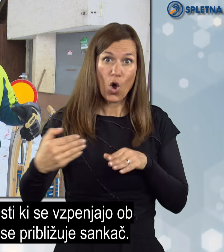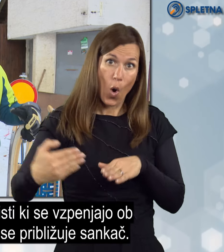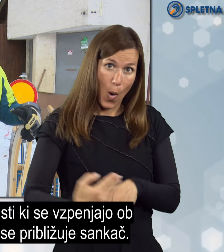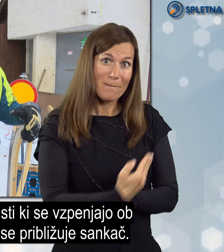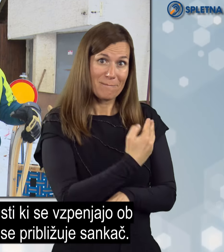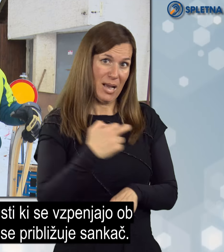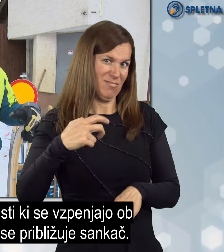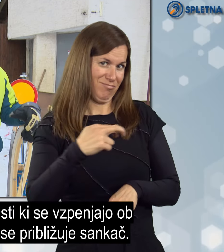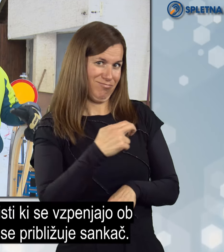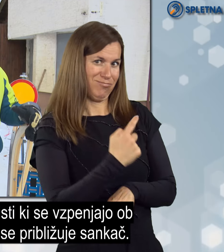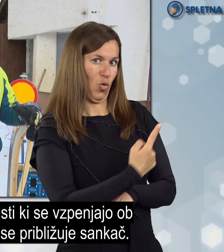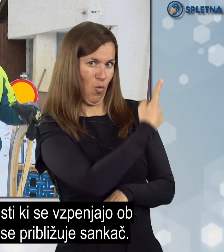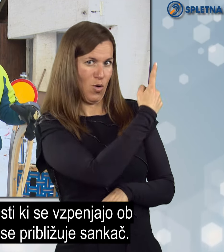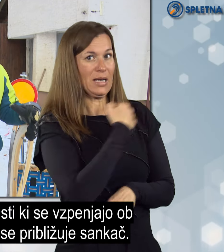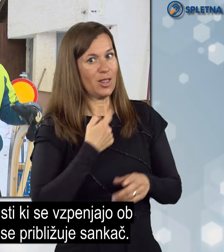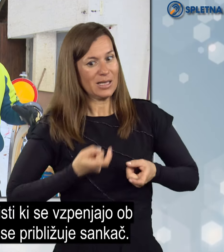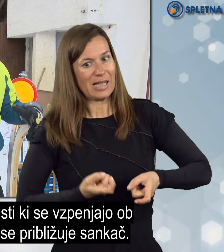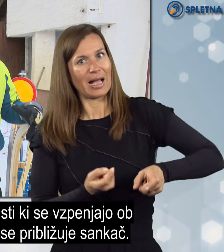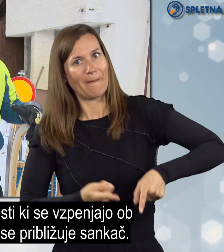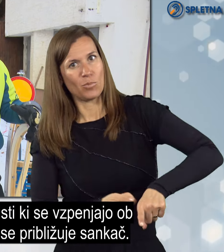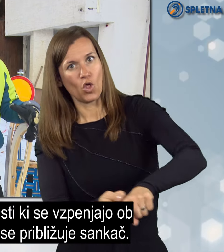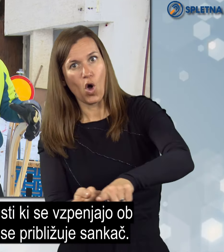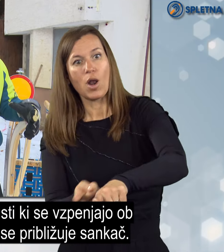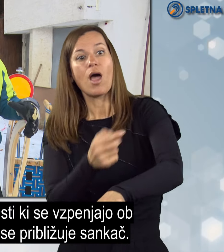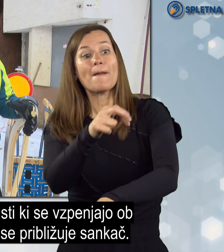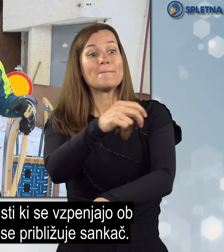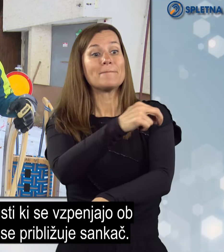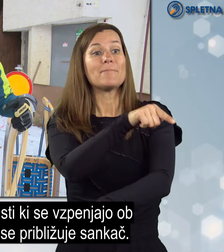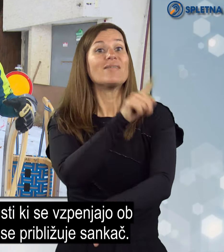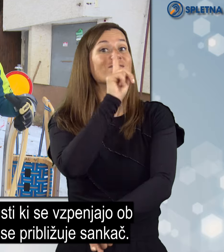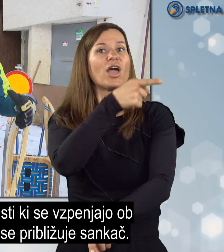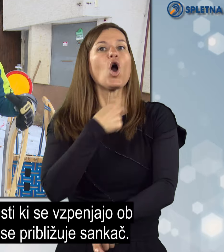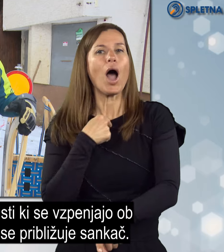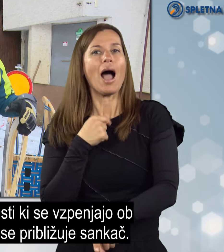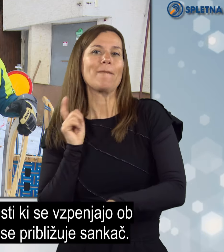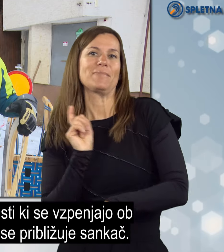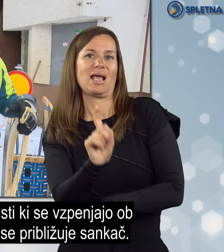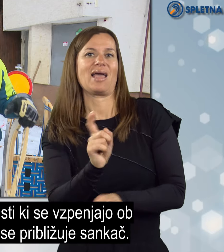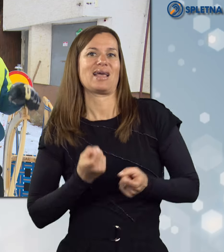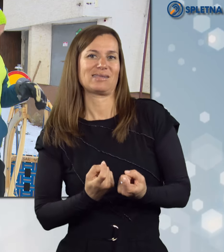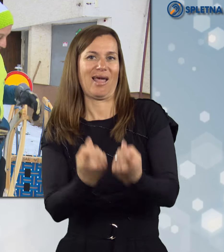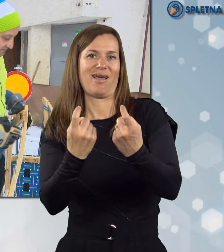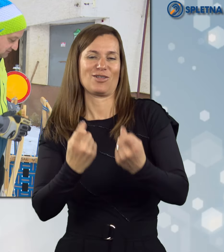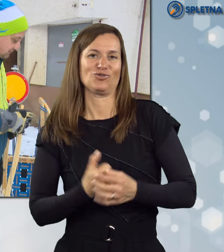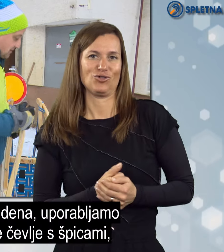grejo, ko se uspenjejo ob progi, da vejo, da se približuje sankač.